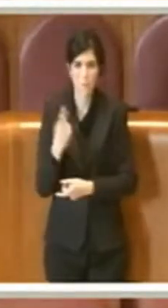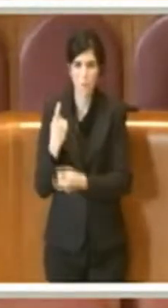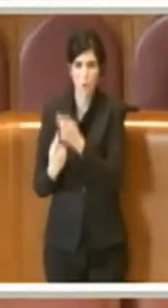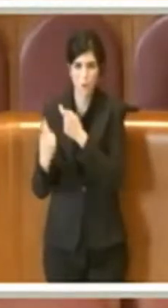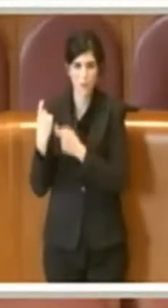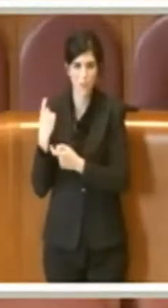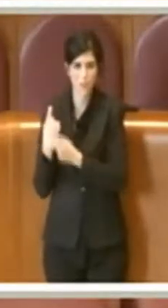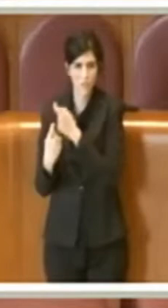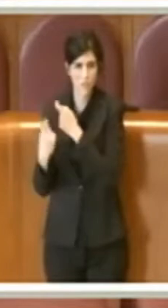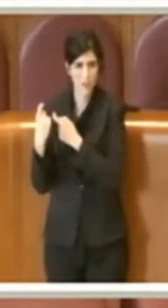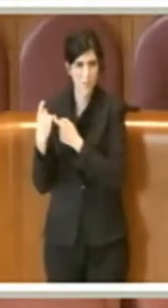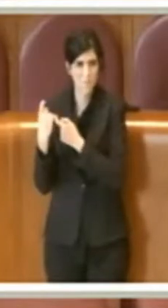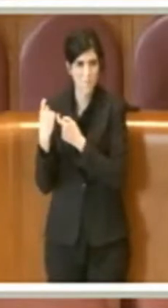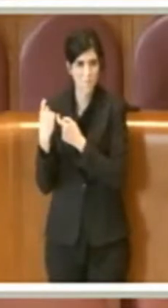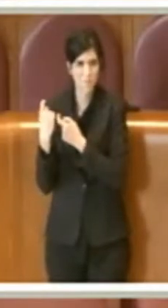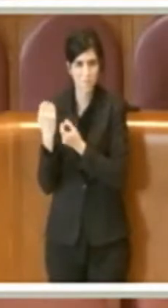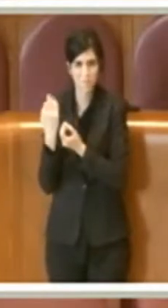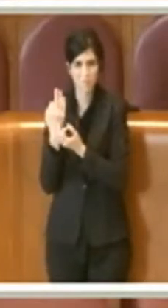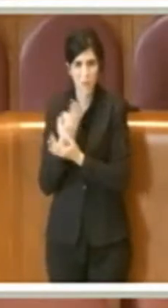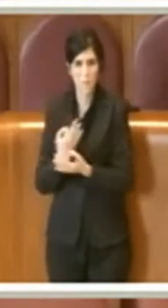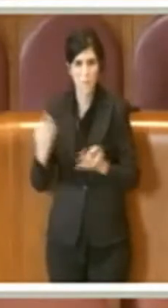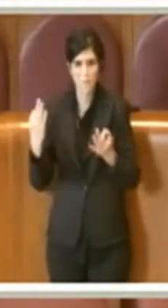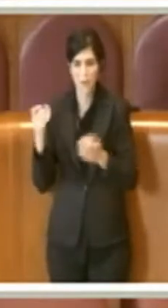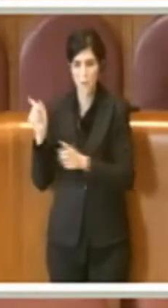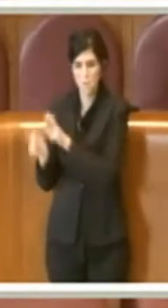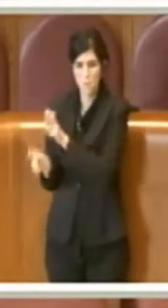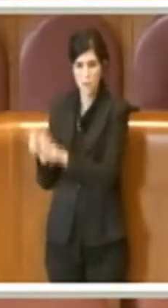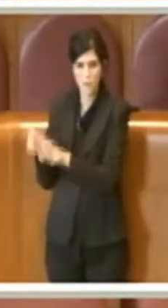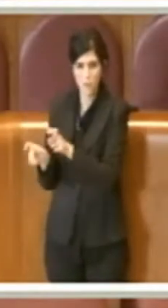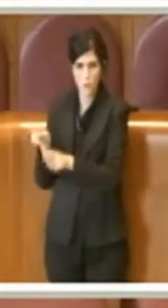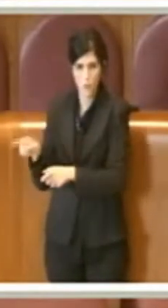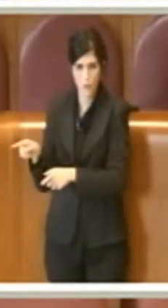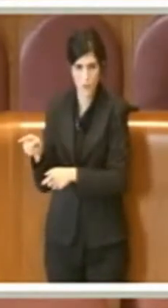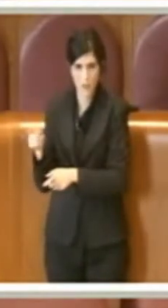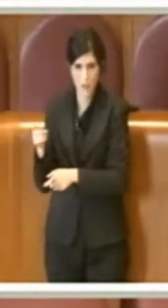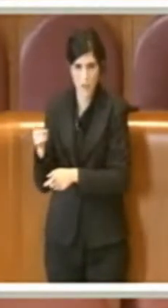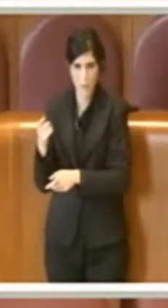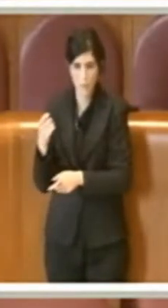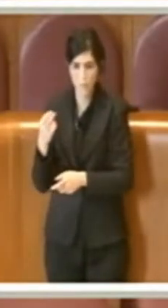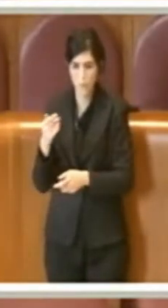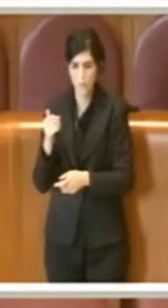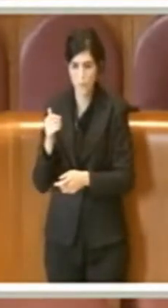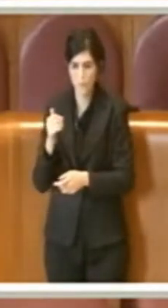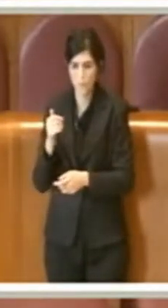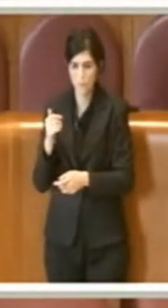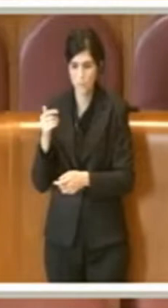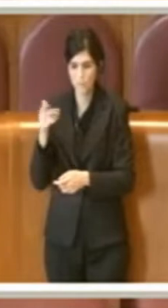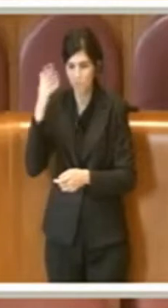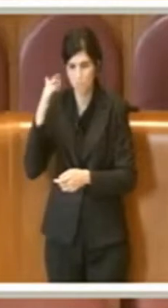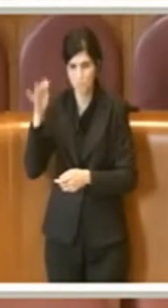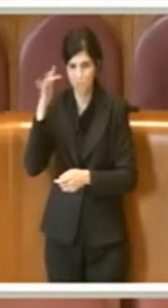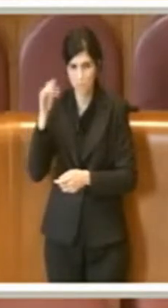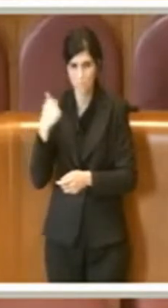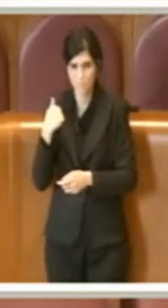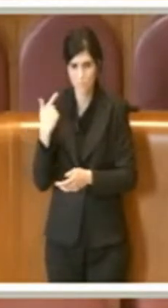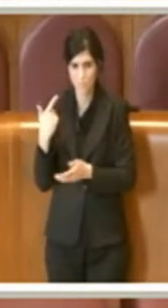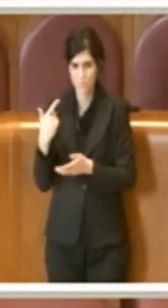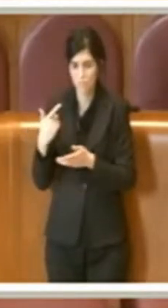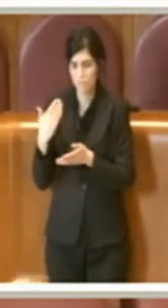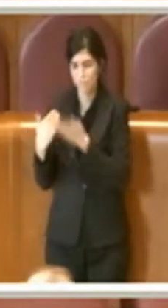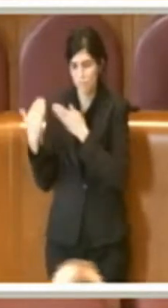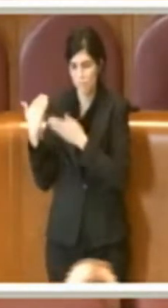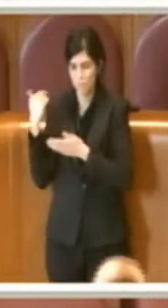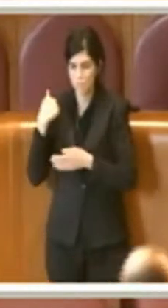bene ha trovato chi mi ha preceduto le ragioni. Allora,